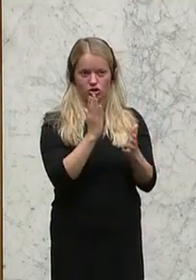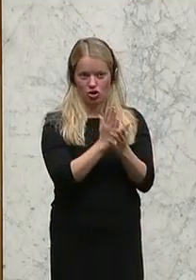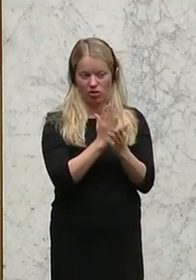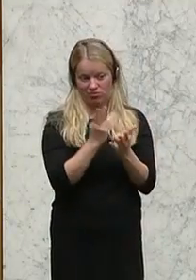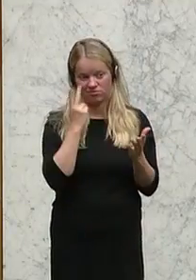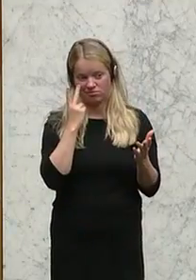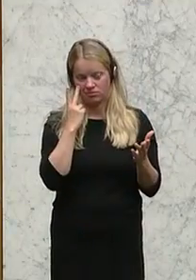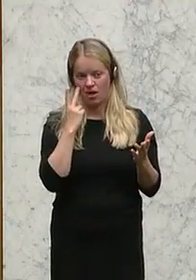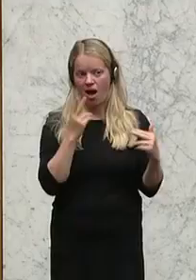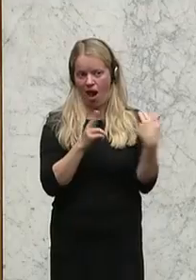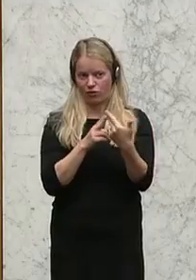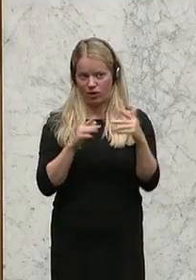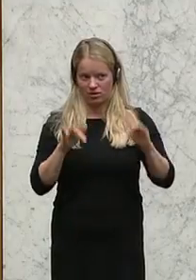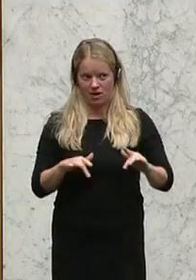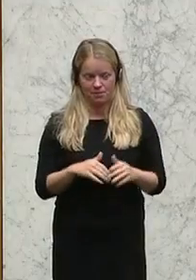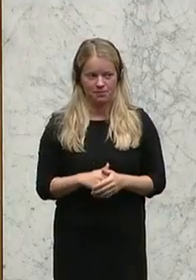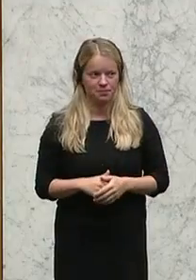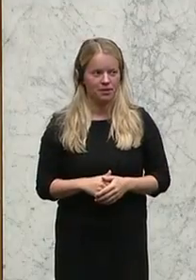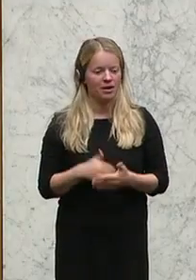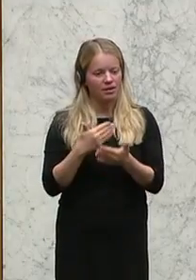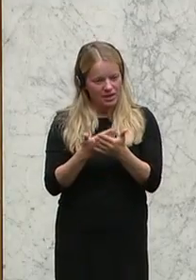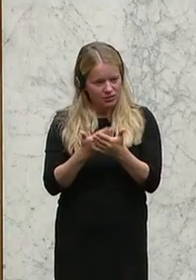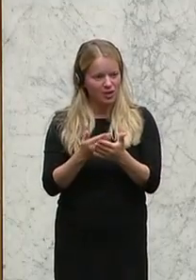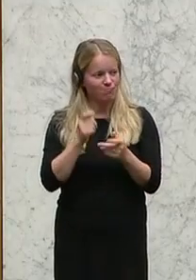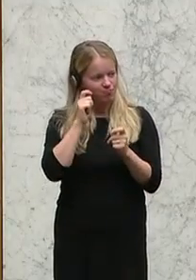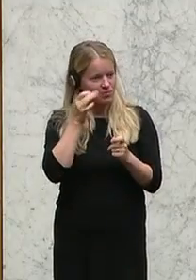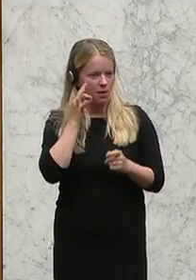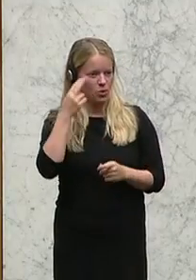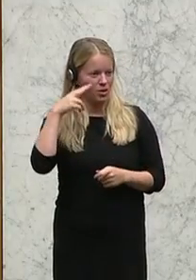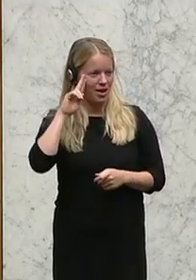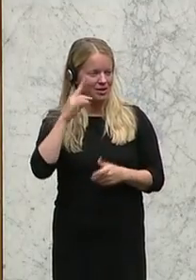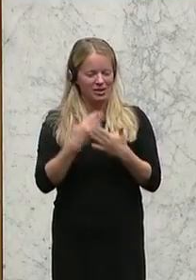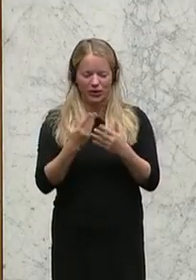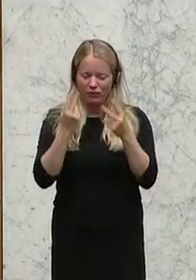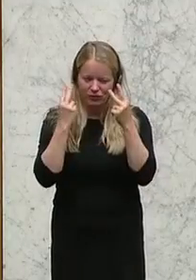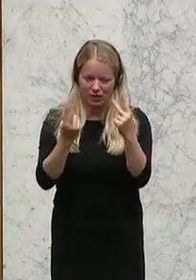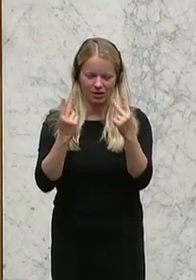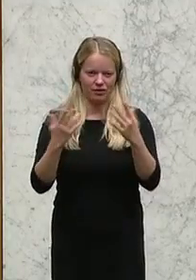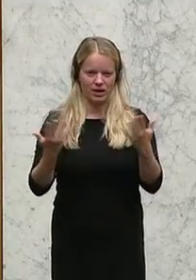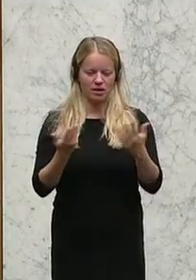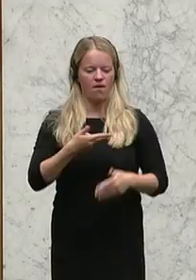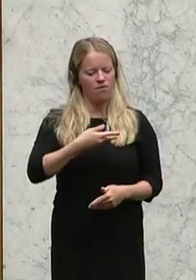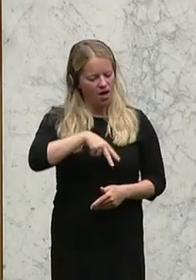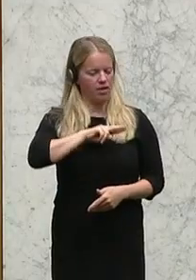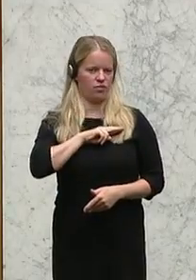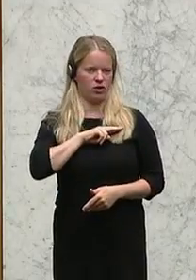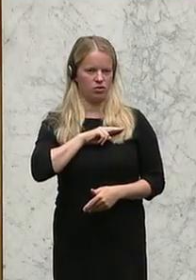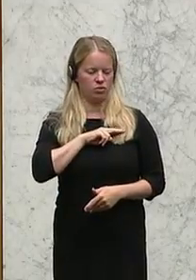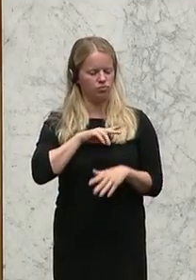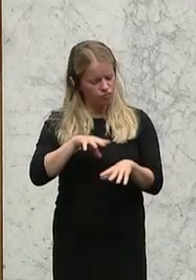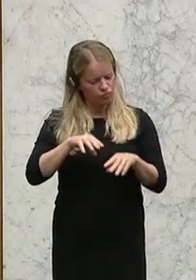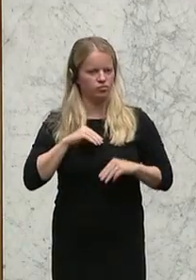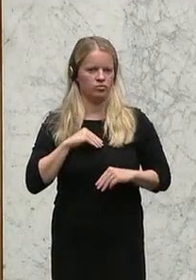deshalb, meine geschätzten Damen und Herren, ist es mehr als richtig, verantwortungsvoll mit